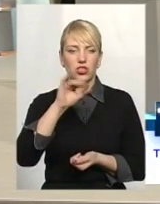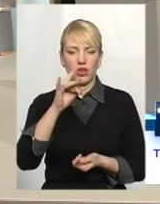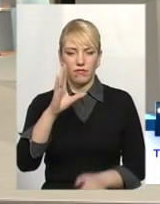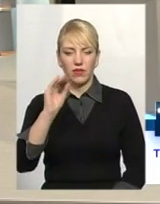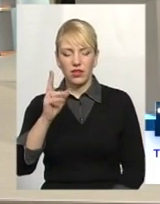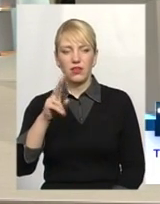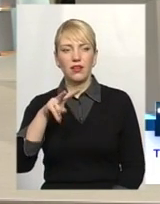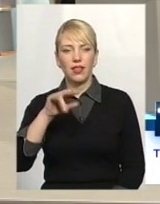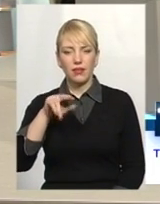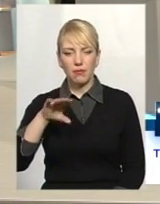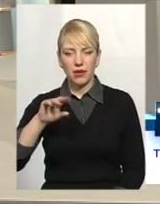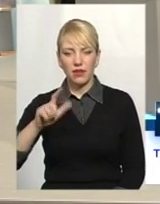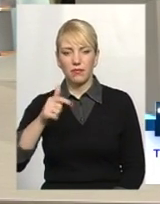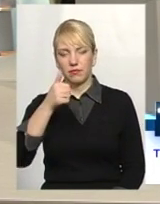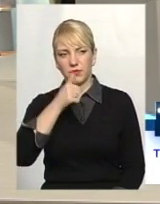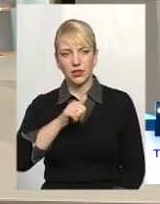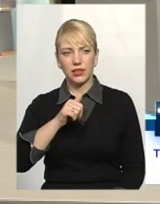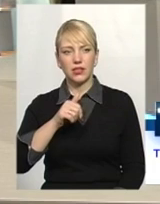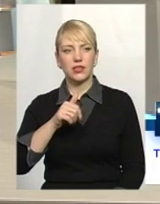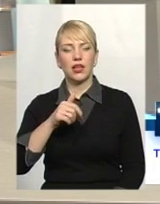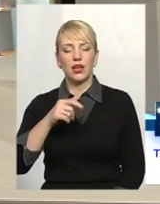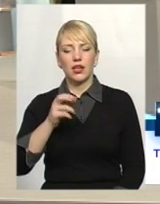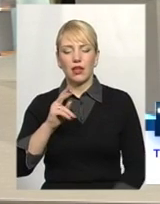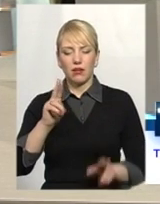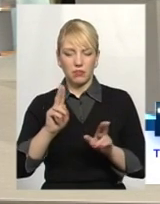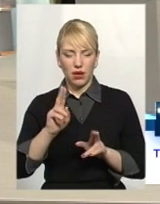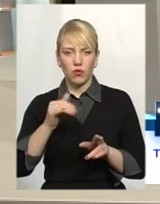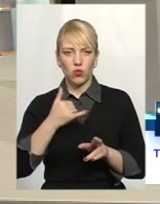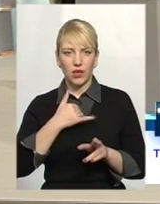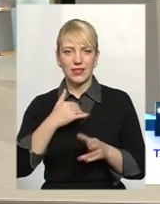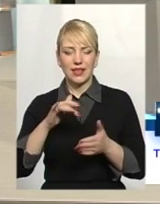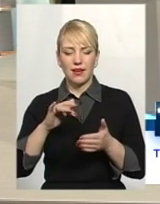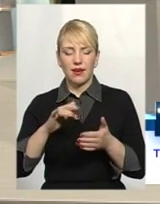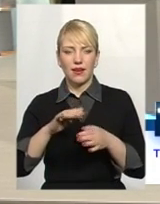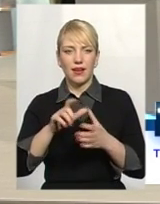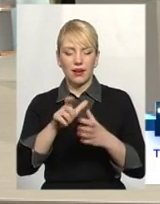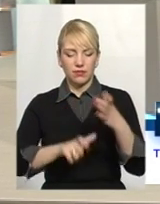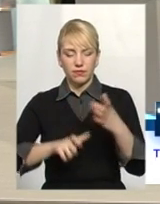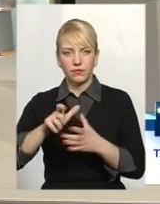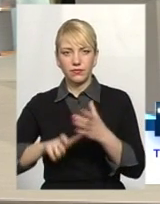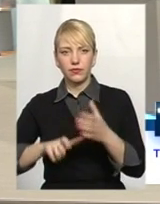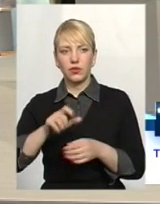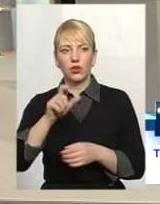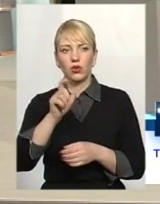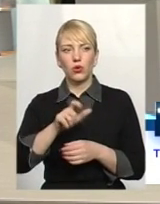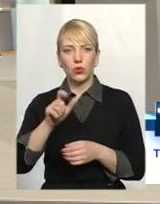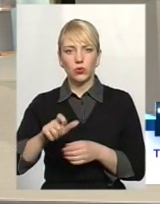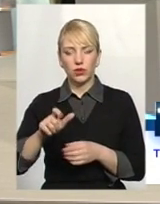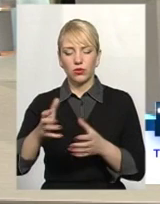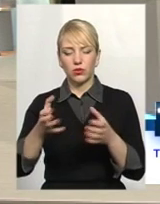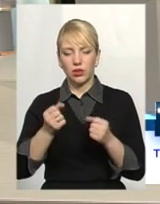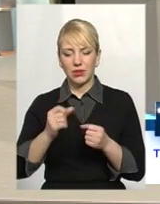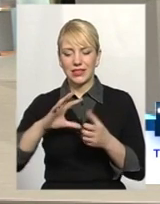звітний місяць, і, як правило, в нас рахунки споживачі отримували, ті, що з загальнобудинковим